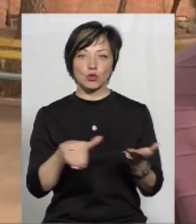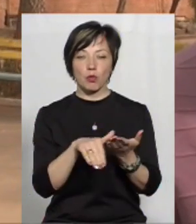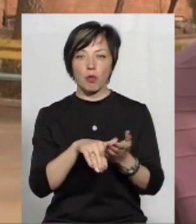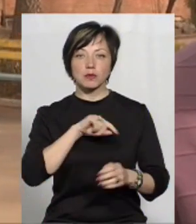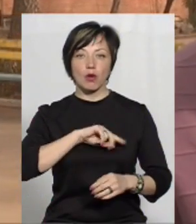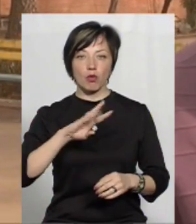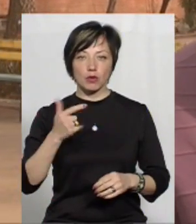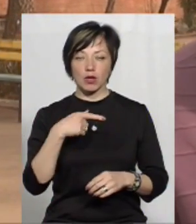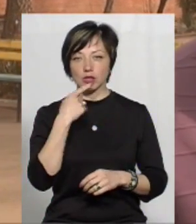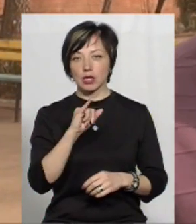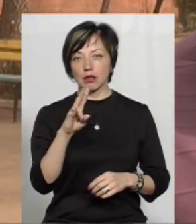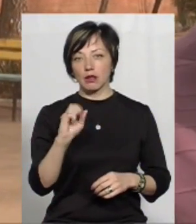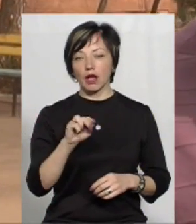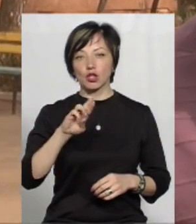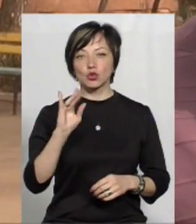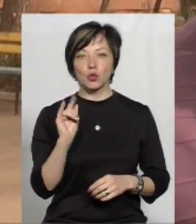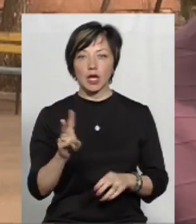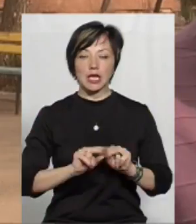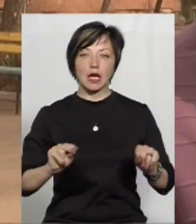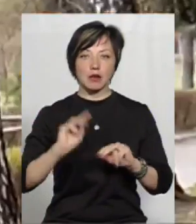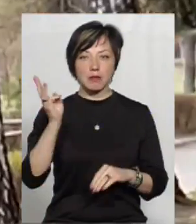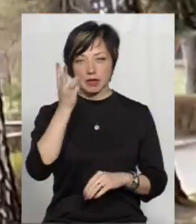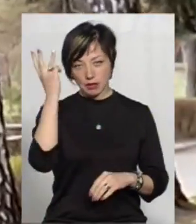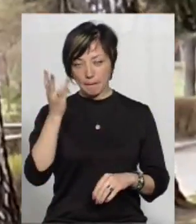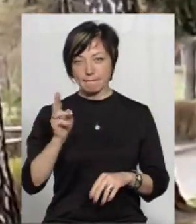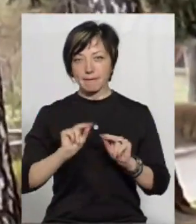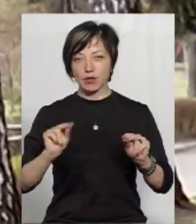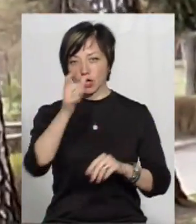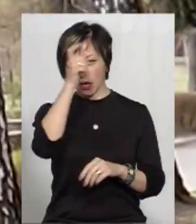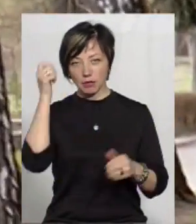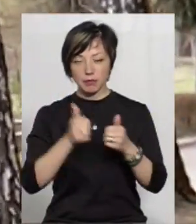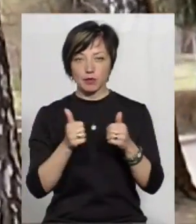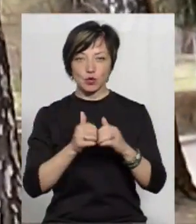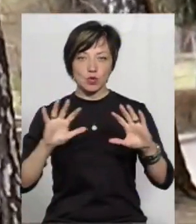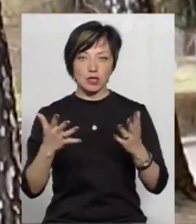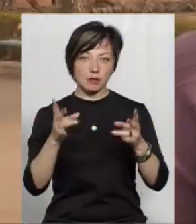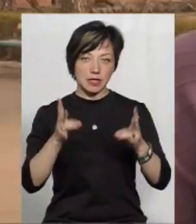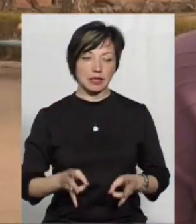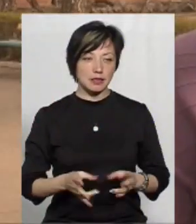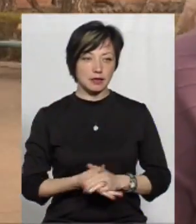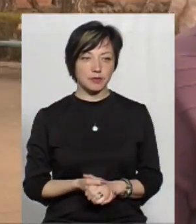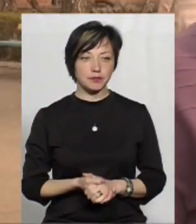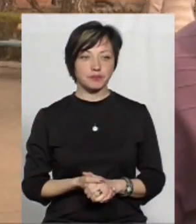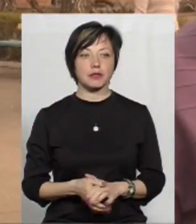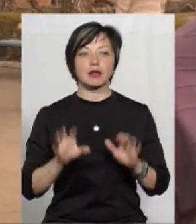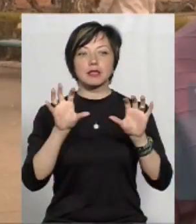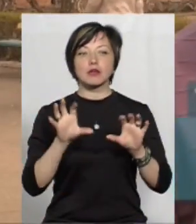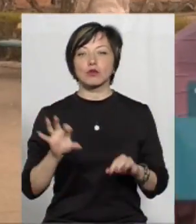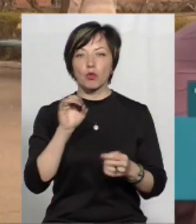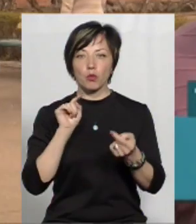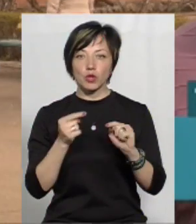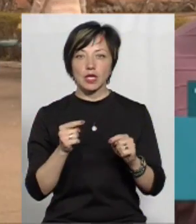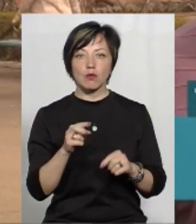психологів, каже Інна Ящук, декан Хмельницької гуманітарно-педагогічної академії, поблизу якої стався інцидент. Закон про протидію